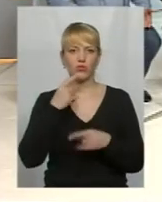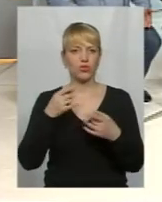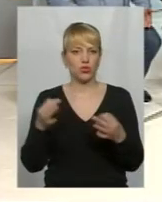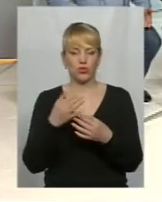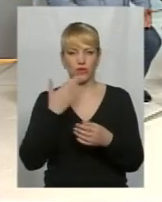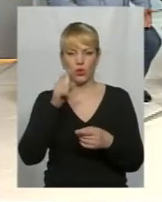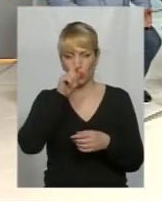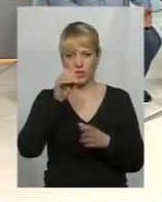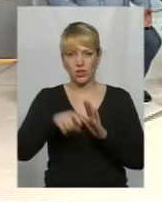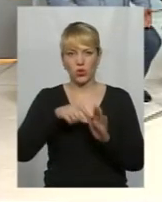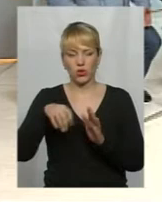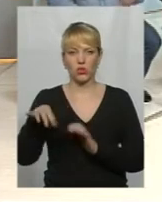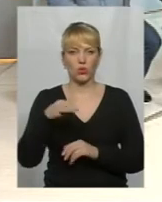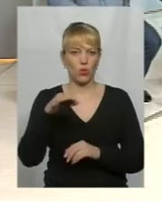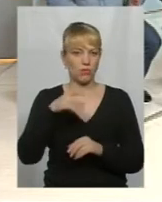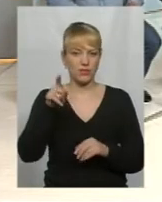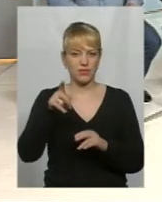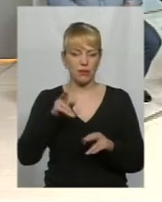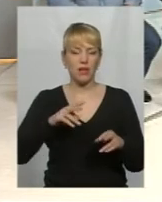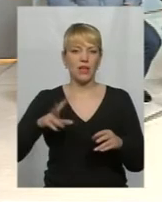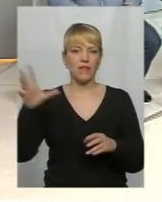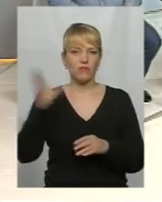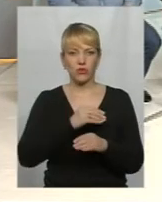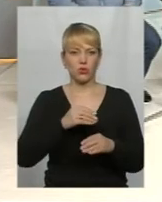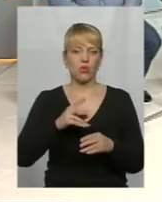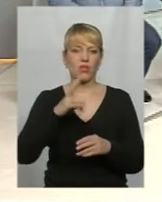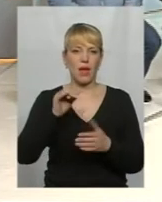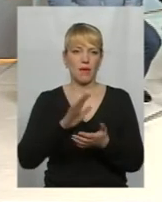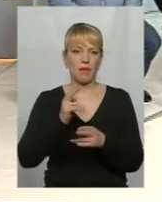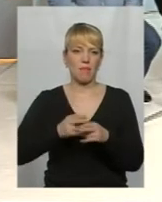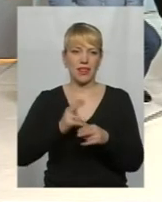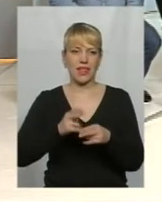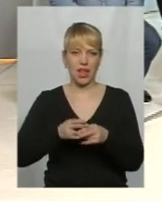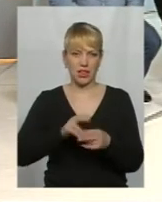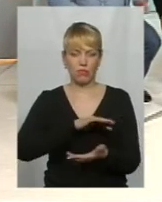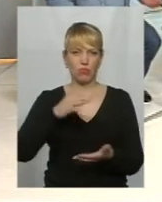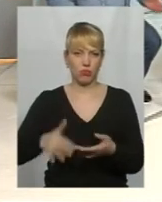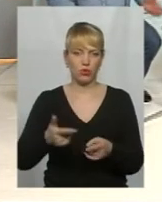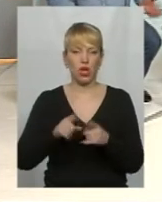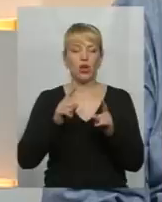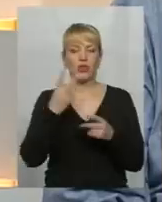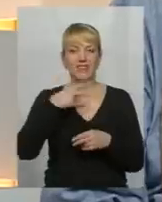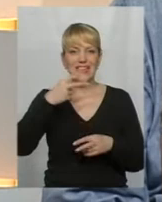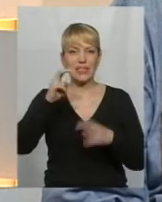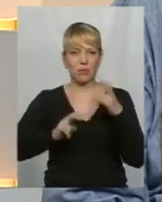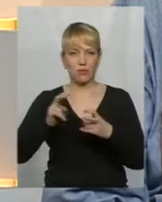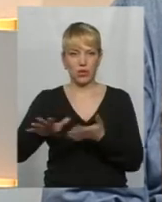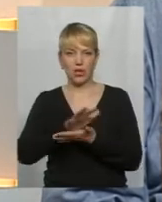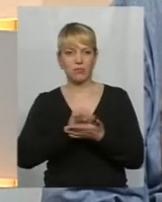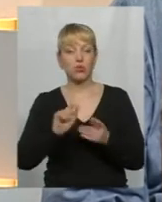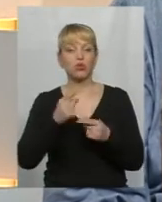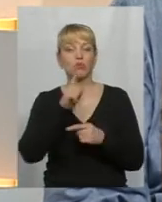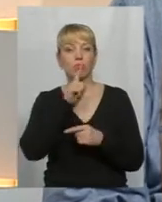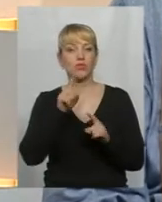в Луганській, Донецькій області, вивезено в Росію, як металобрух. 20 підприємств. 20 підприємств. Чому мовчали всі, чому не говорили?